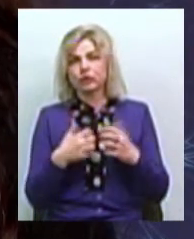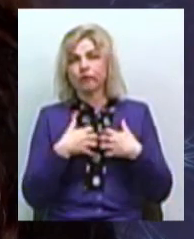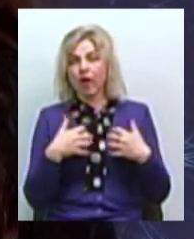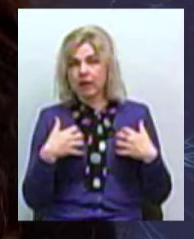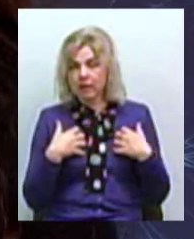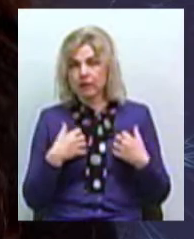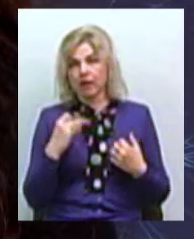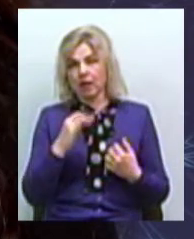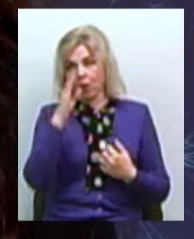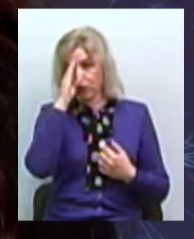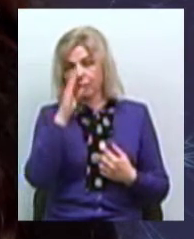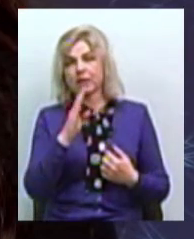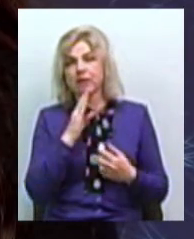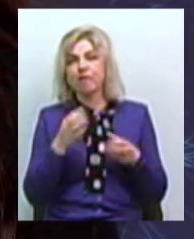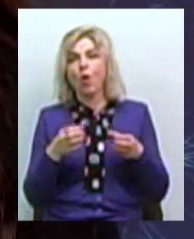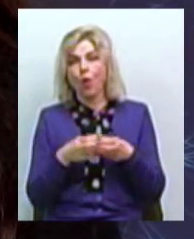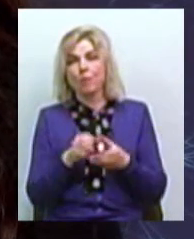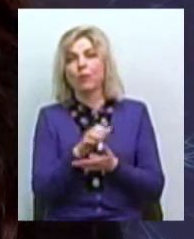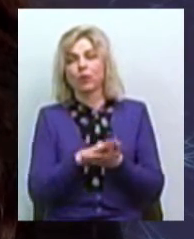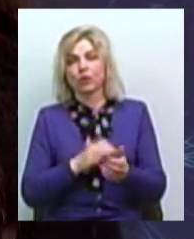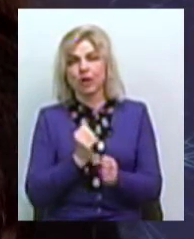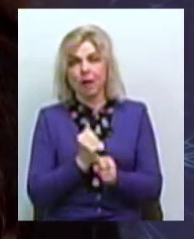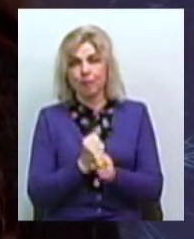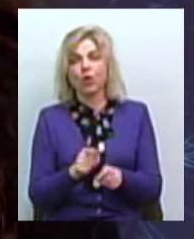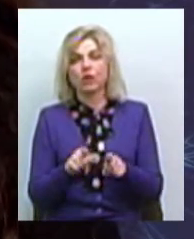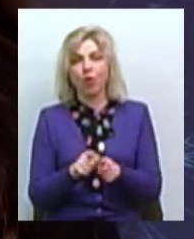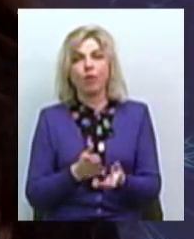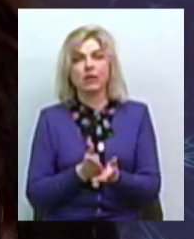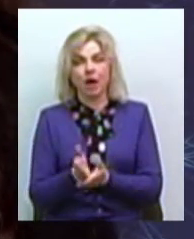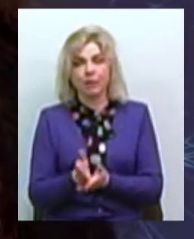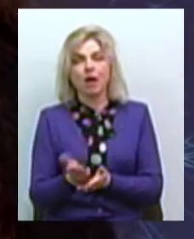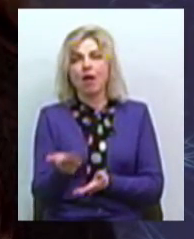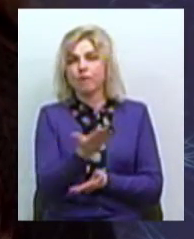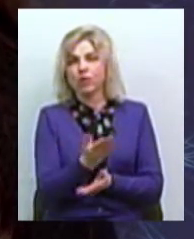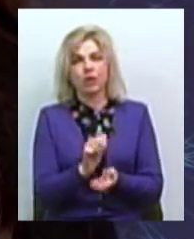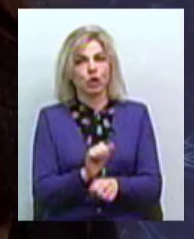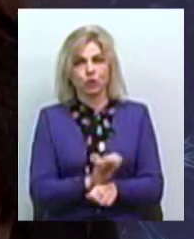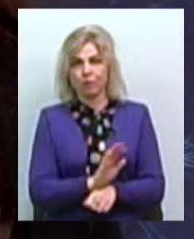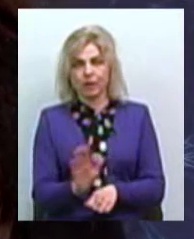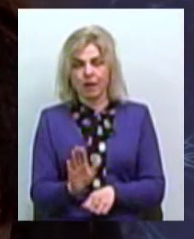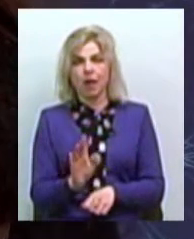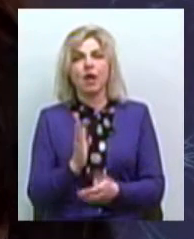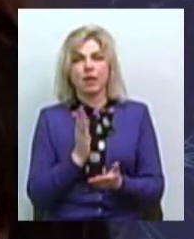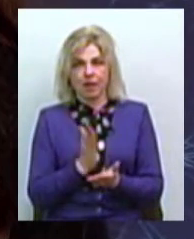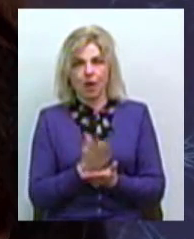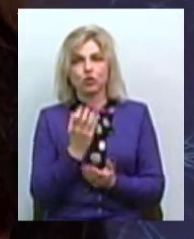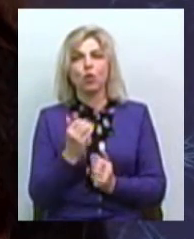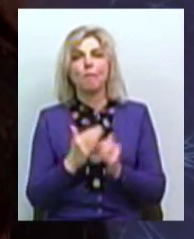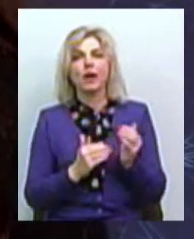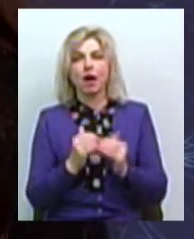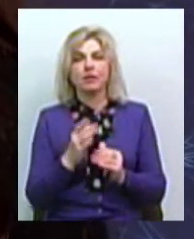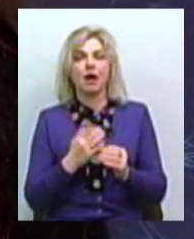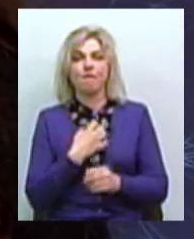і хлопці, дівчата, команда продовжують роботу в цьому напрямку, вони так само не зупиняються, тому що є ще така